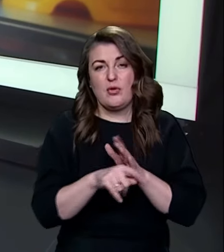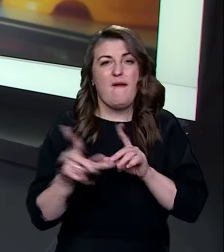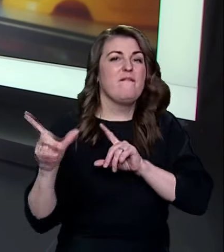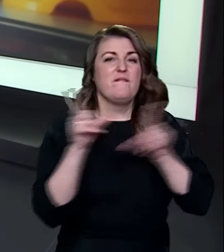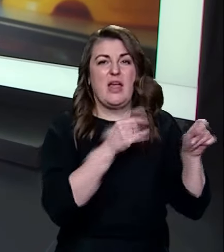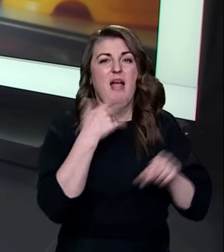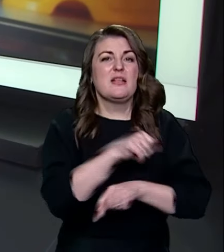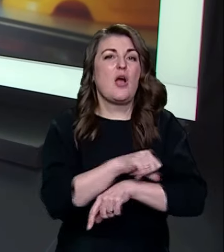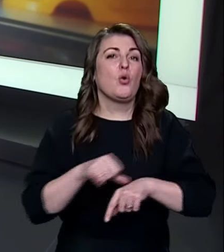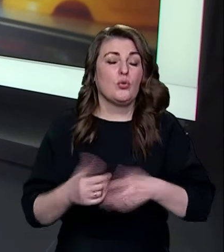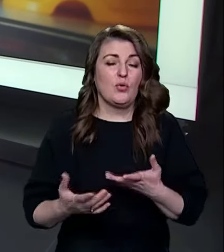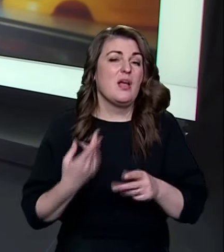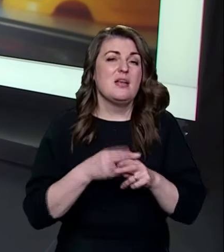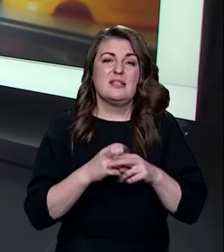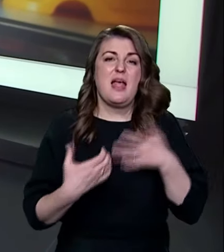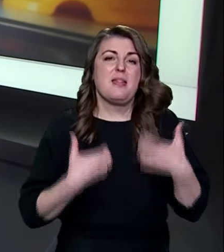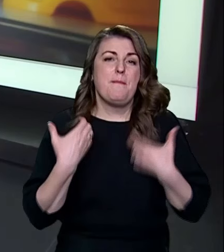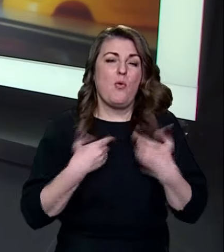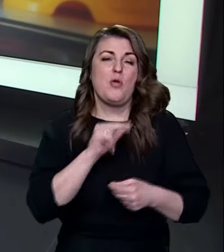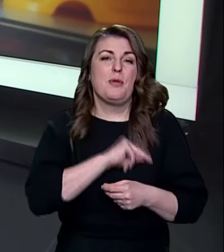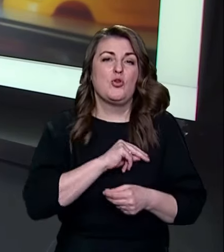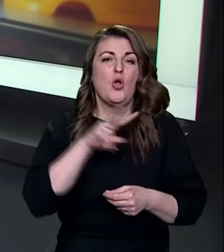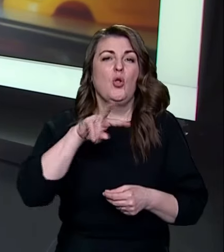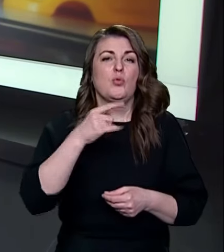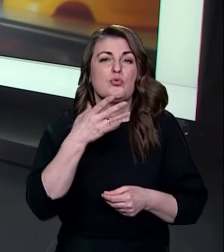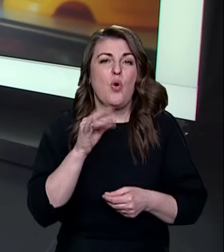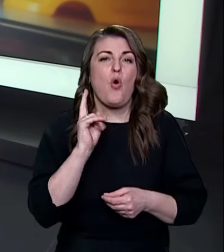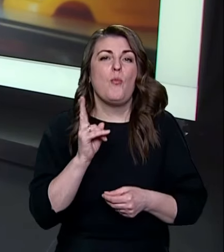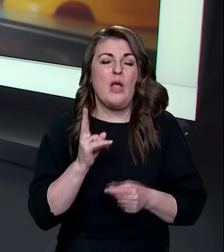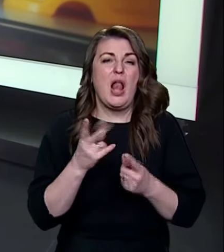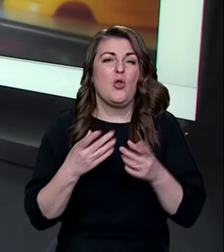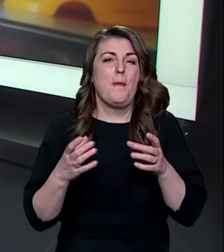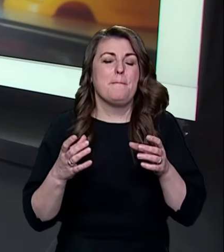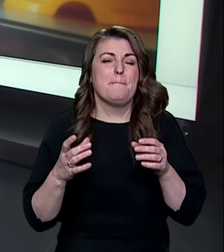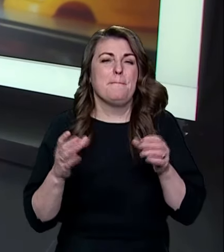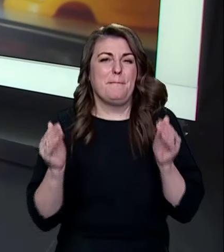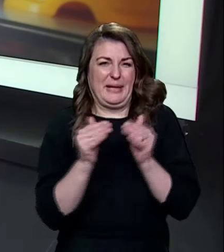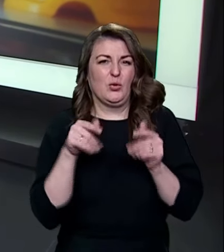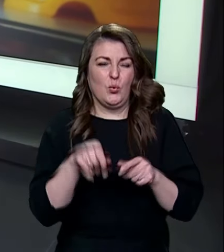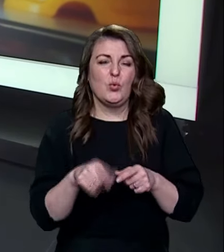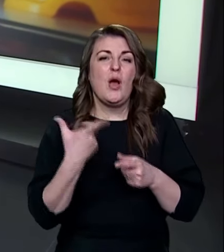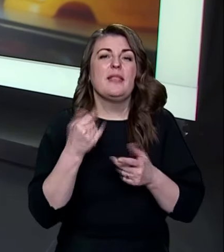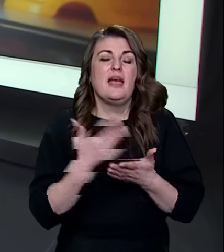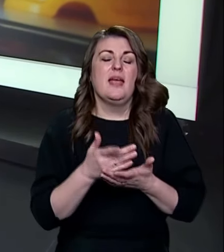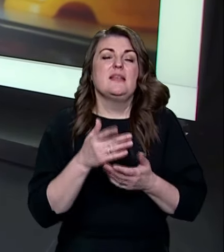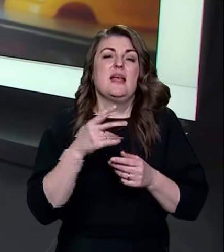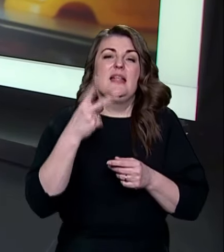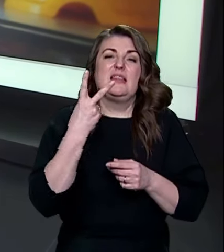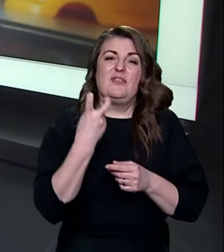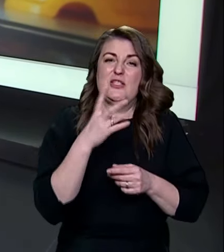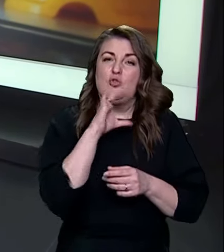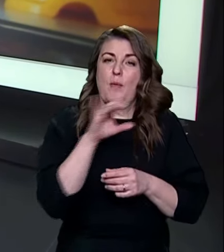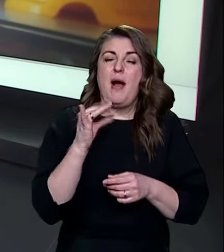виїхали за кордон. Це непокоїть працівників Луцького комунального притулку, де нині отримують дві сотні собак та 30 котів.